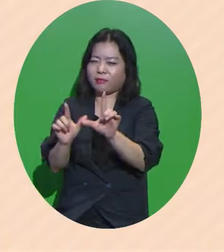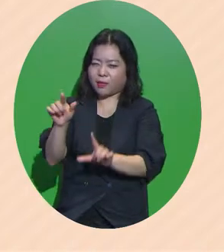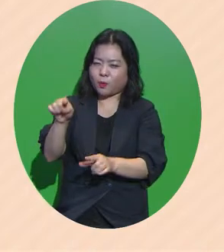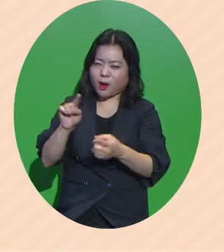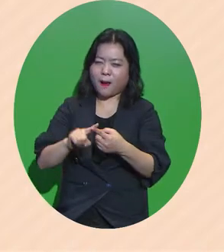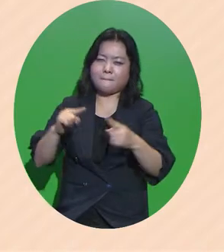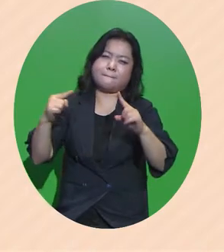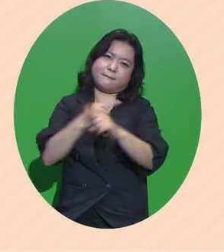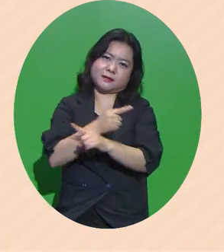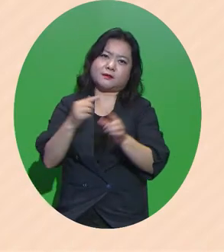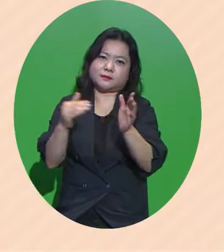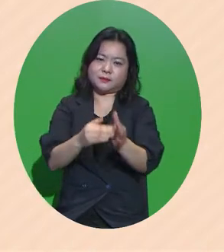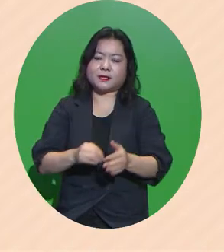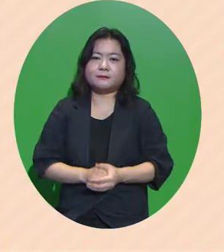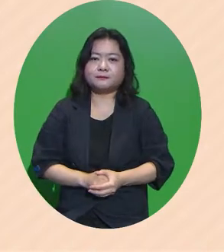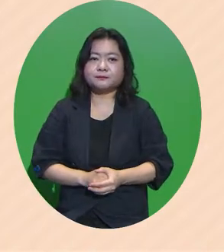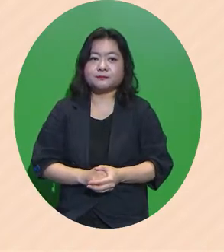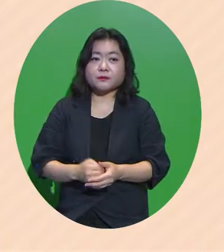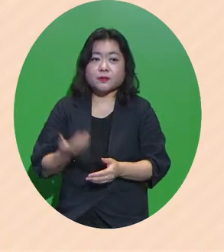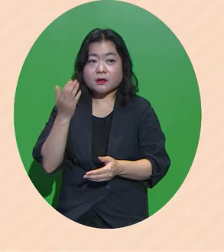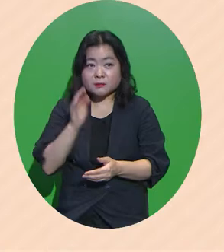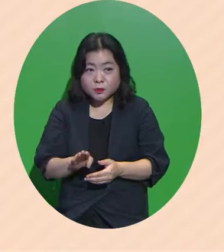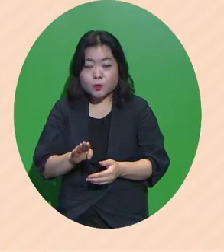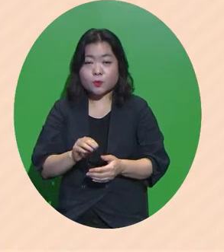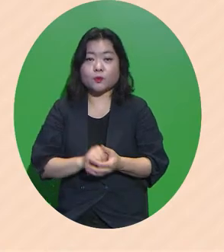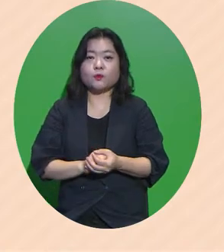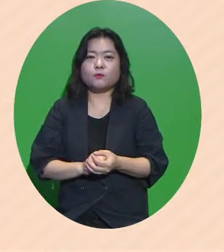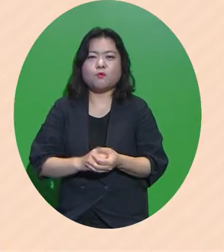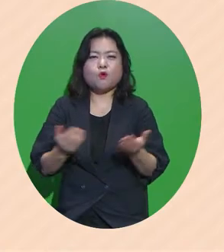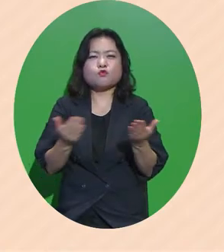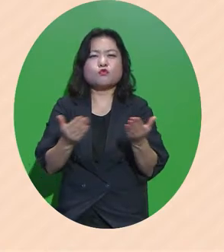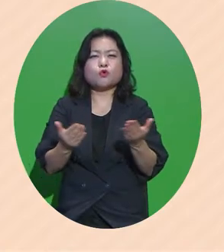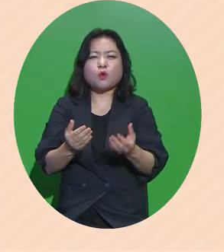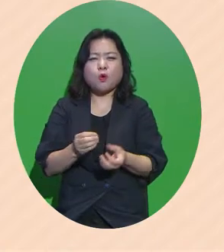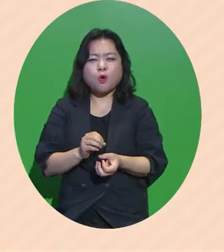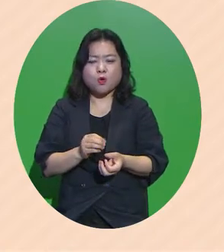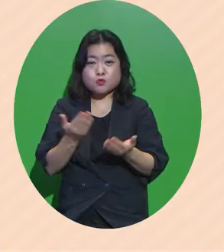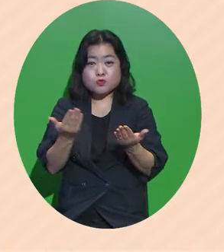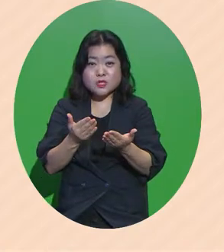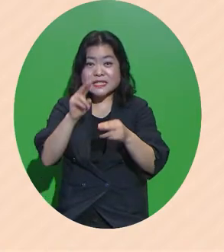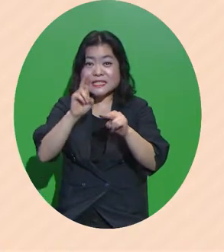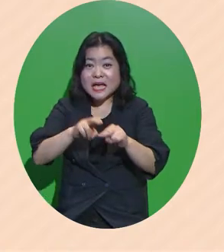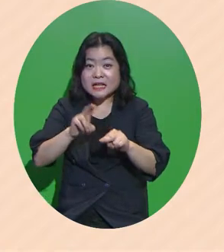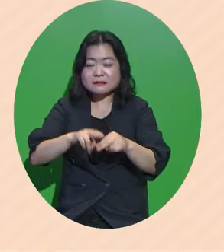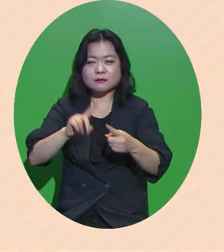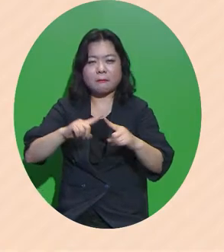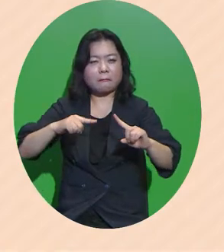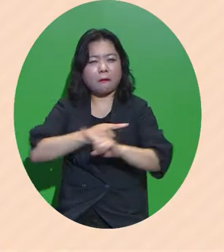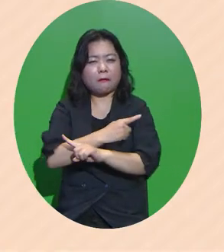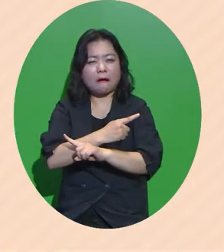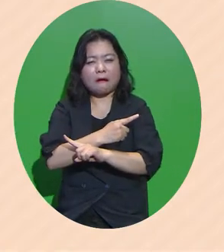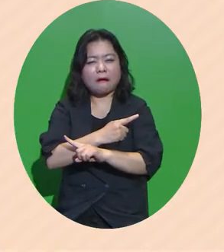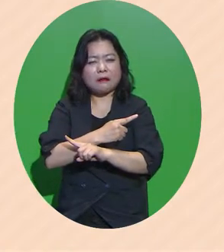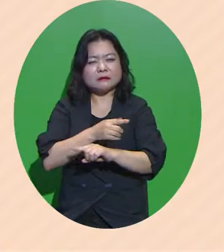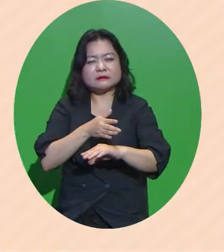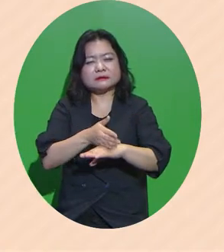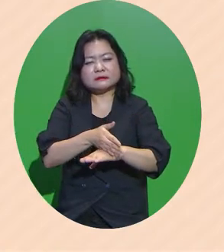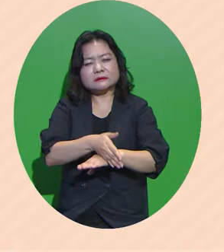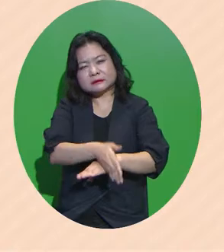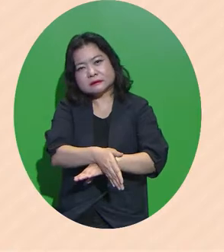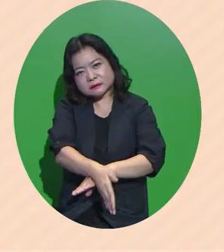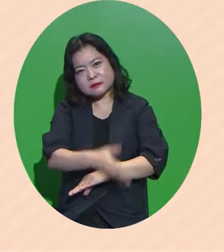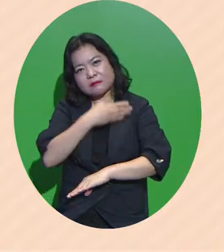바뀌었습니다 그럼에도 불구하고 노동 공급의 변화는 이루어지지 않고 있습니다 우리